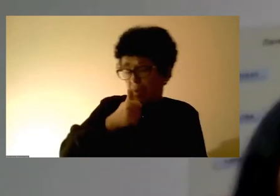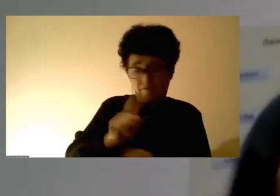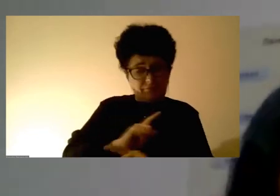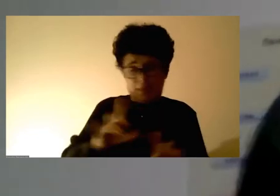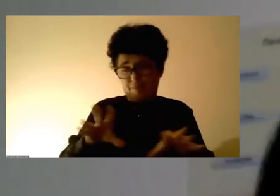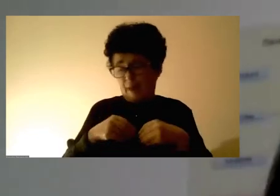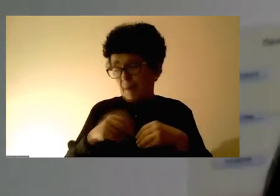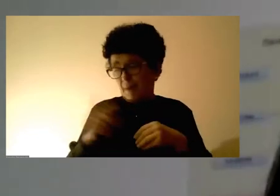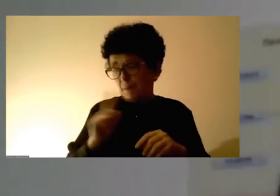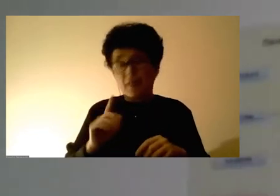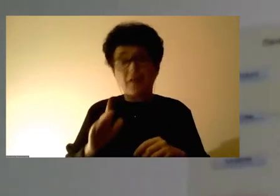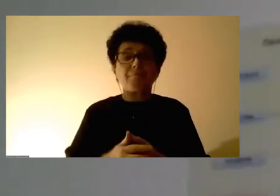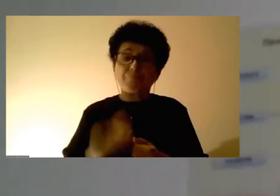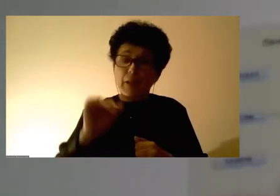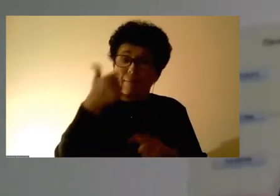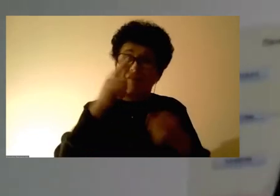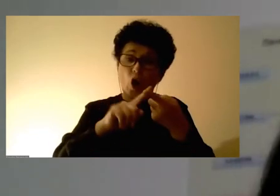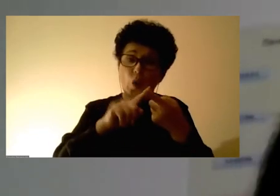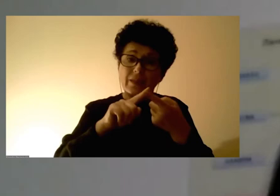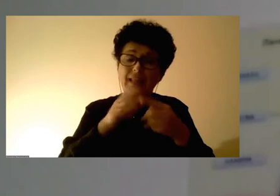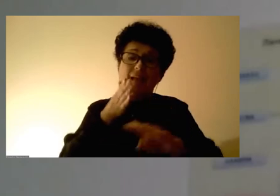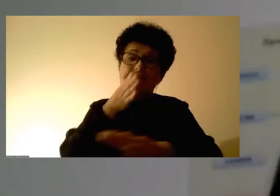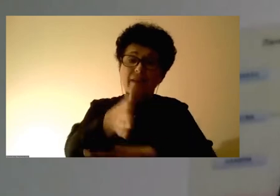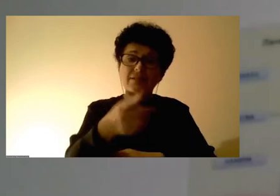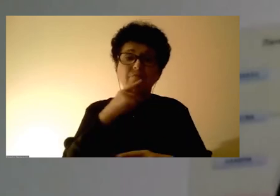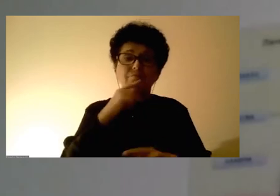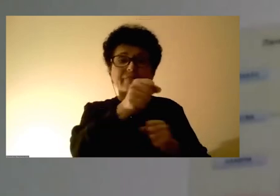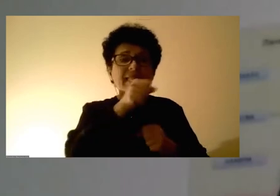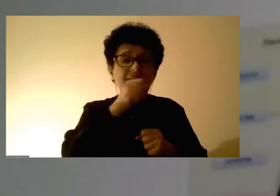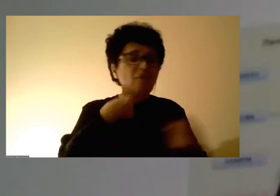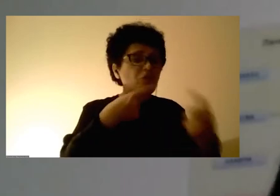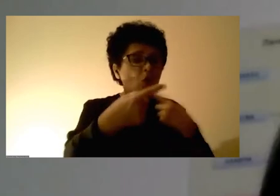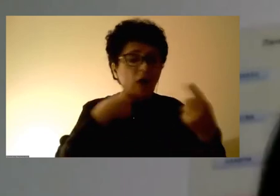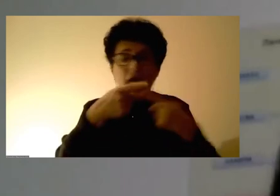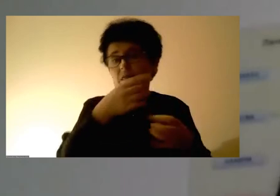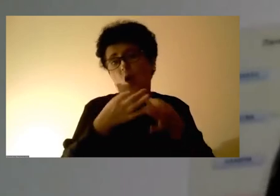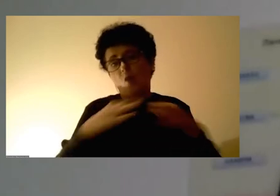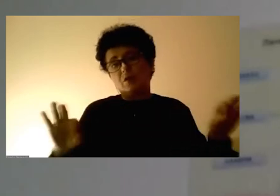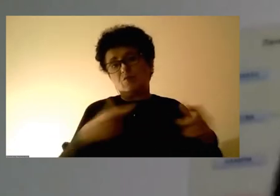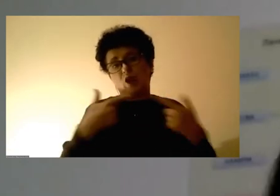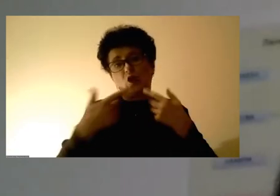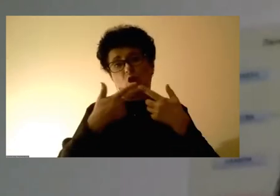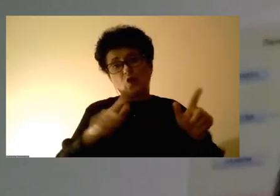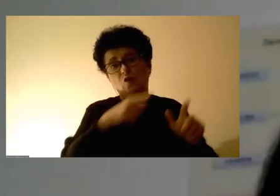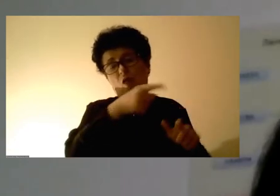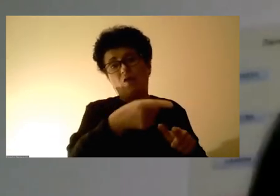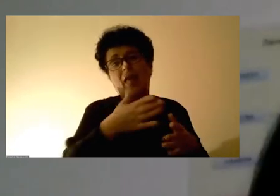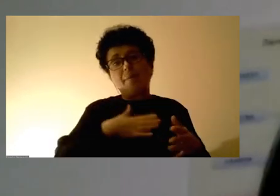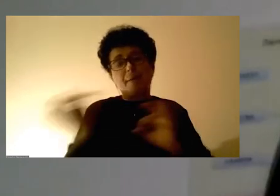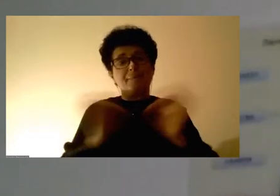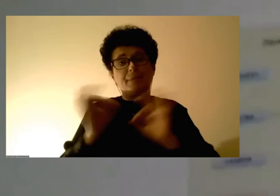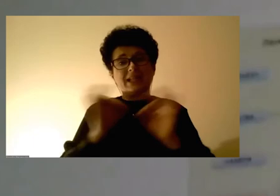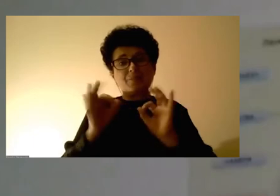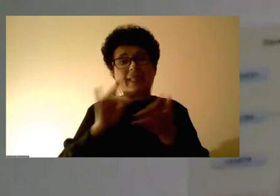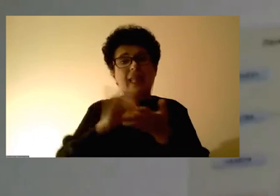првичните контакти, првичните влезни интервјуа со тие клиенти и не обезбедуваат на није имаме нели една безбедна средина са